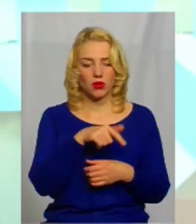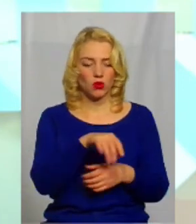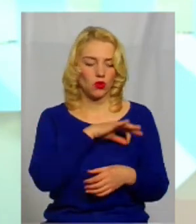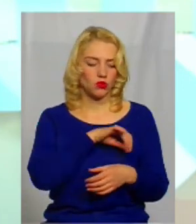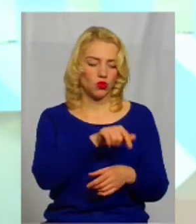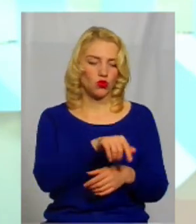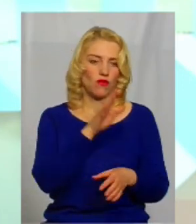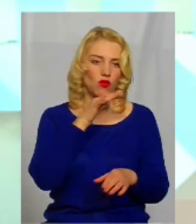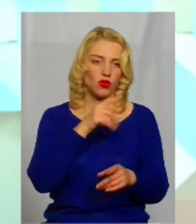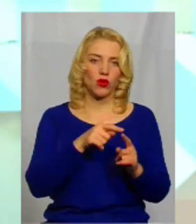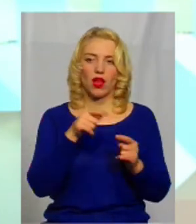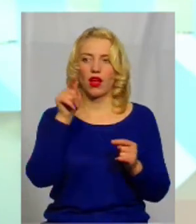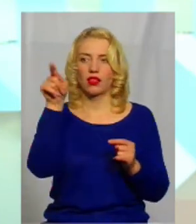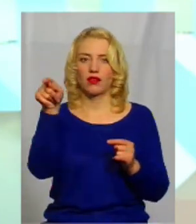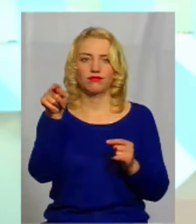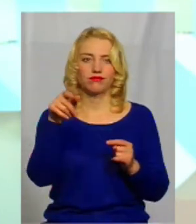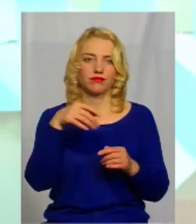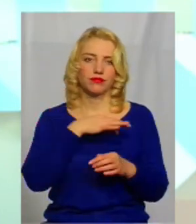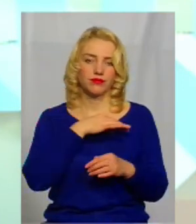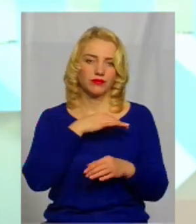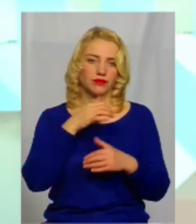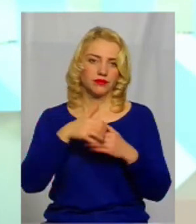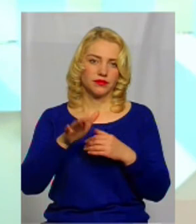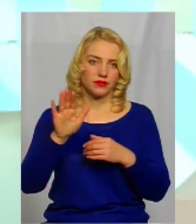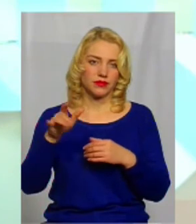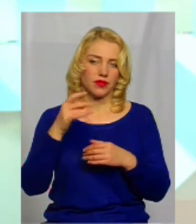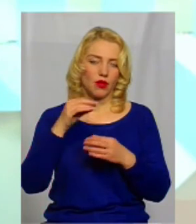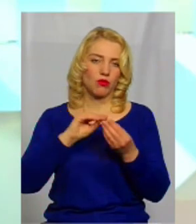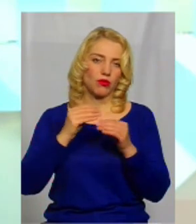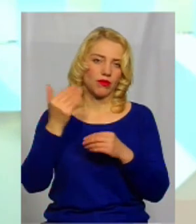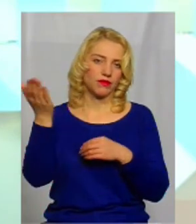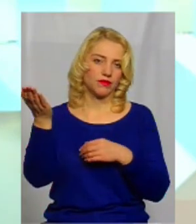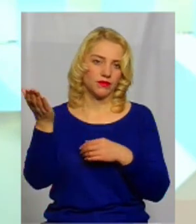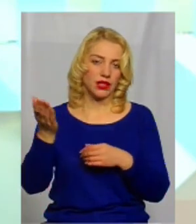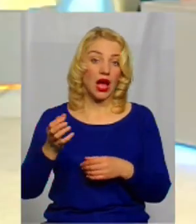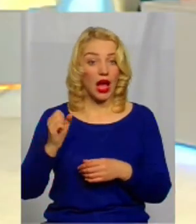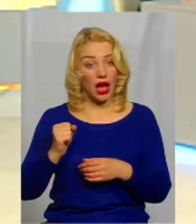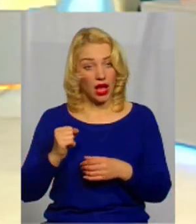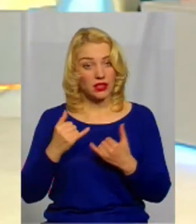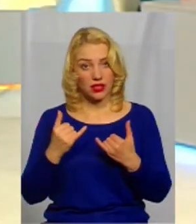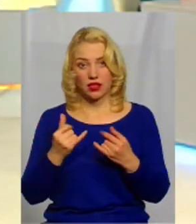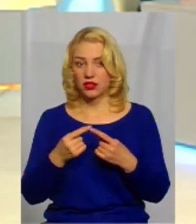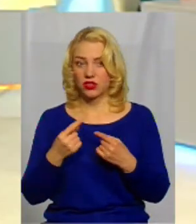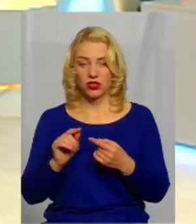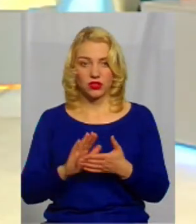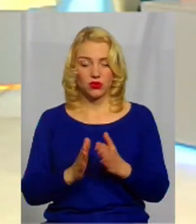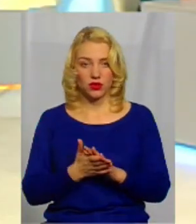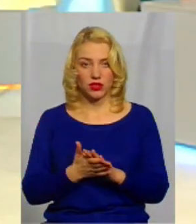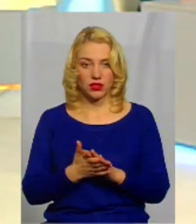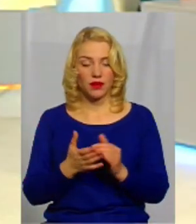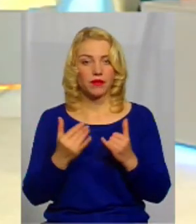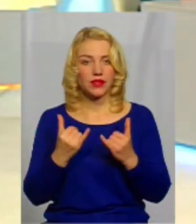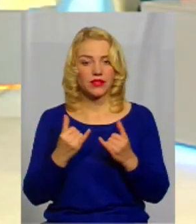користуємося водою, а що за межами області, ми не дивимося нічого. Це вже проблема інших. А зараз інша ситуація.